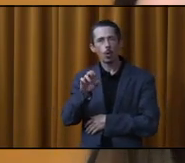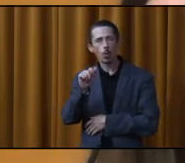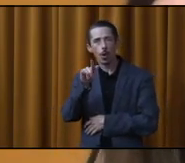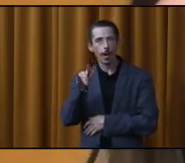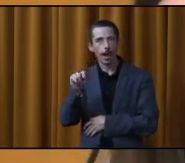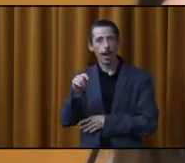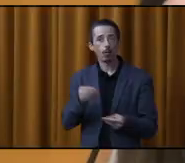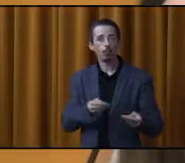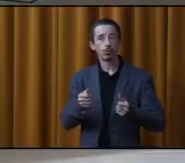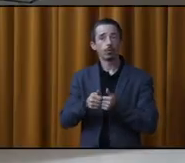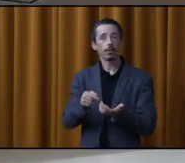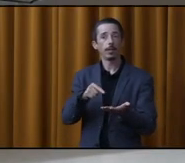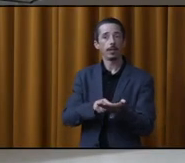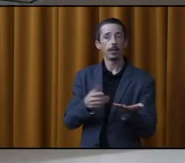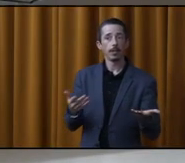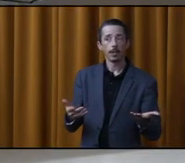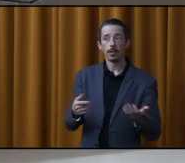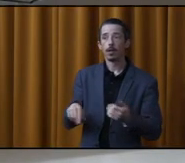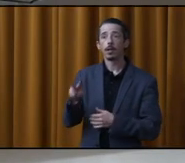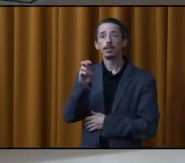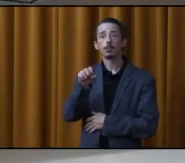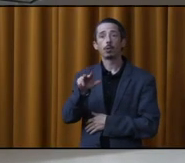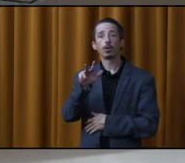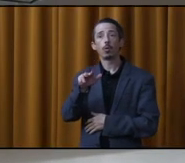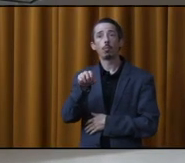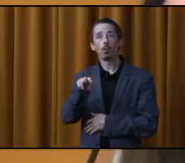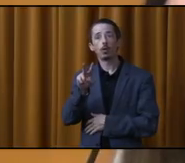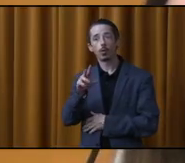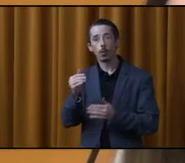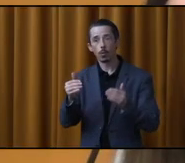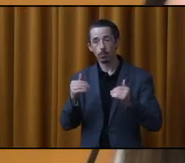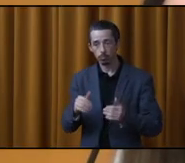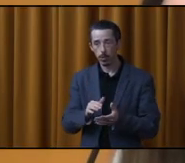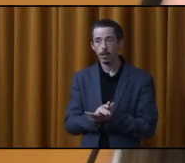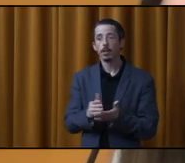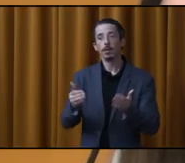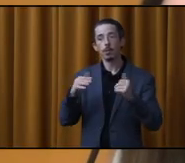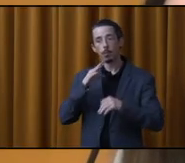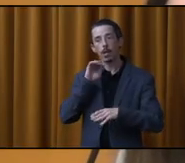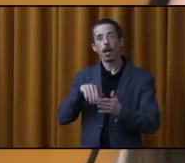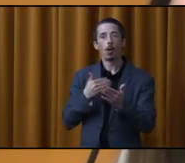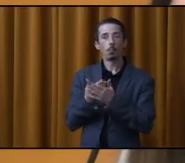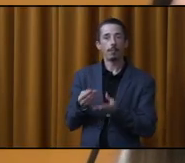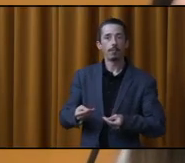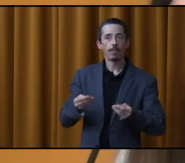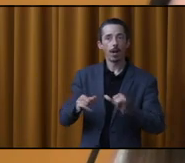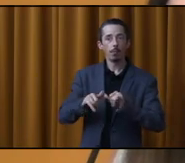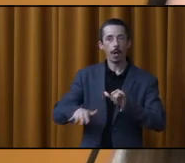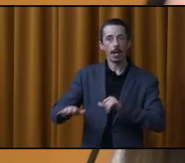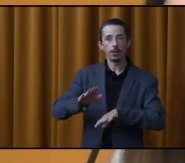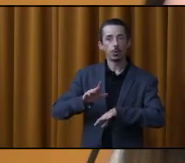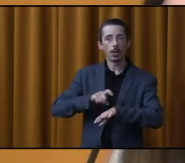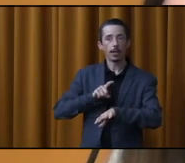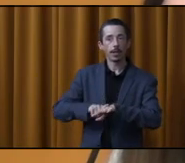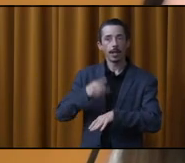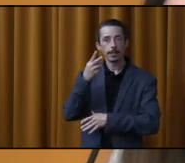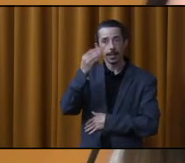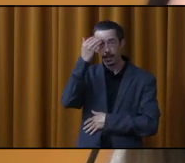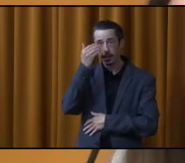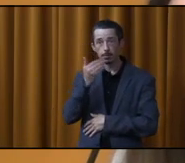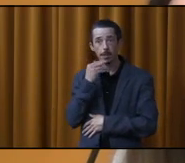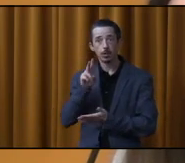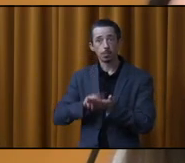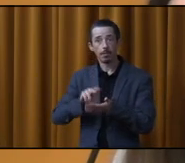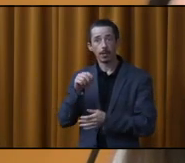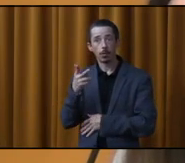déposée. Merci. 6.3.2. Il s'agit ici d'approuver les plans datés du 16 mars 2023